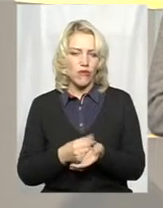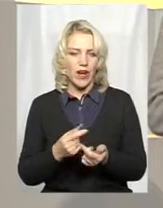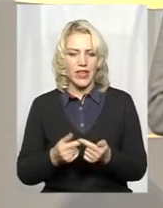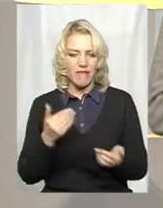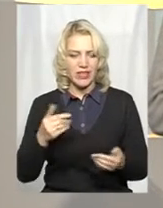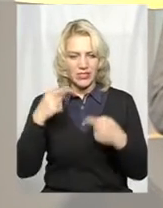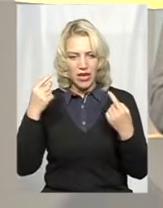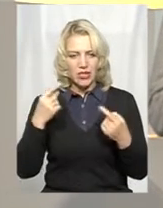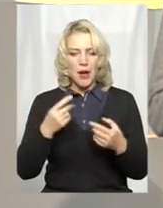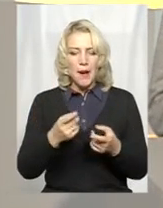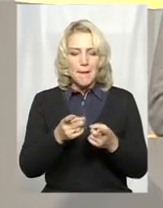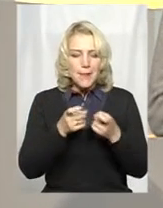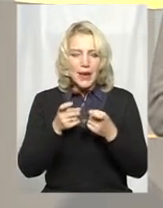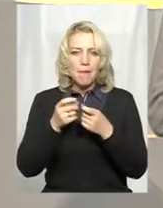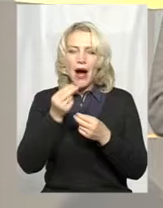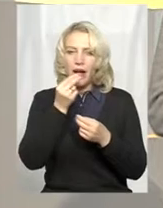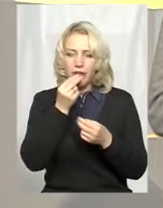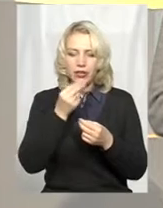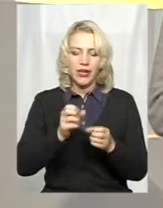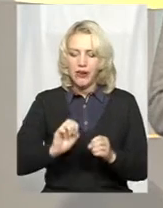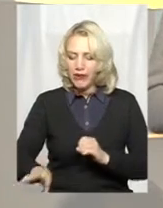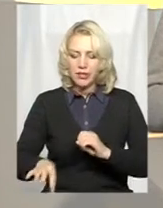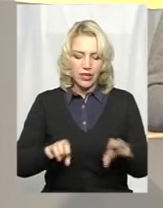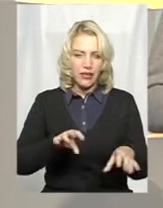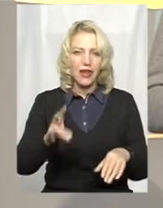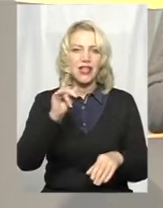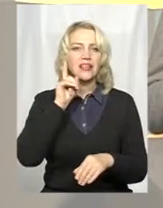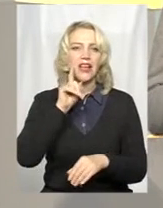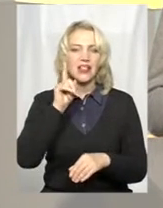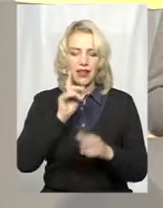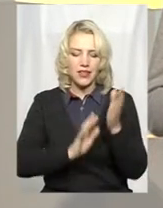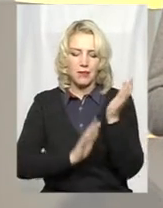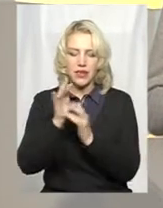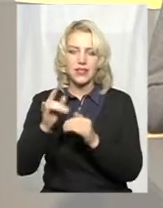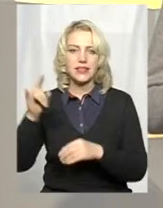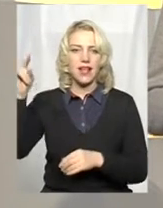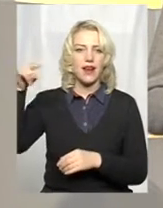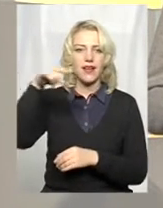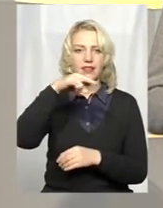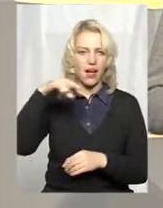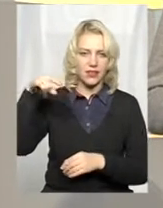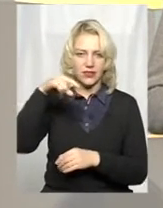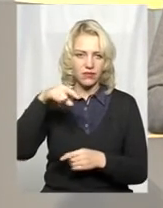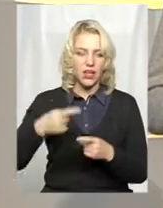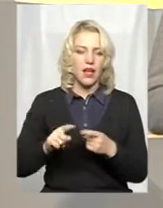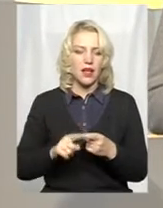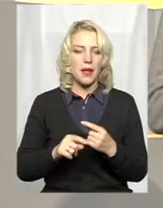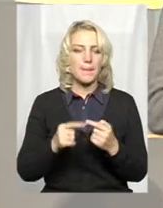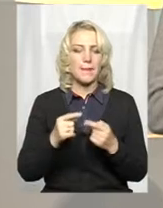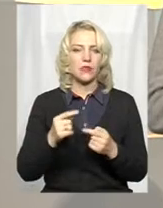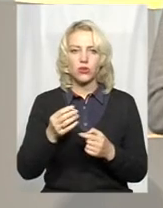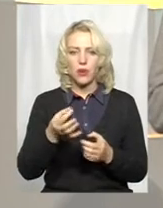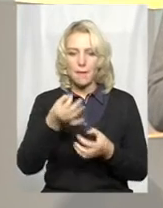Приманки зі спеціальними капсулами розкидають над зеленими зонами із літаків. Метод так званої пероральної